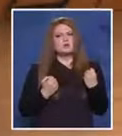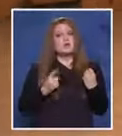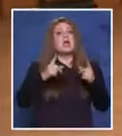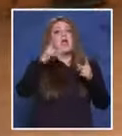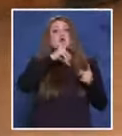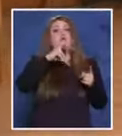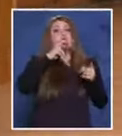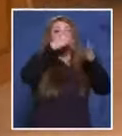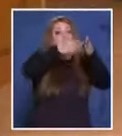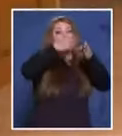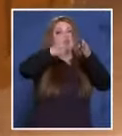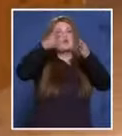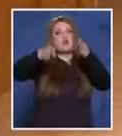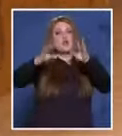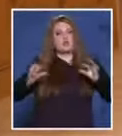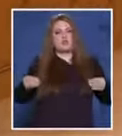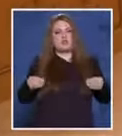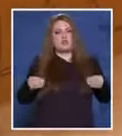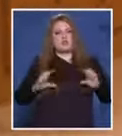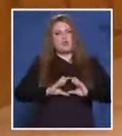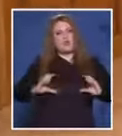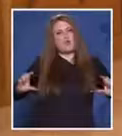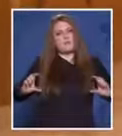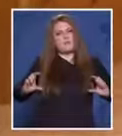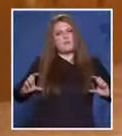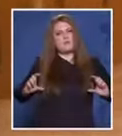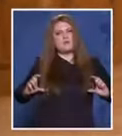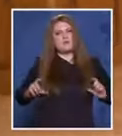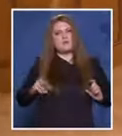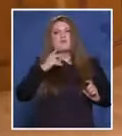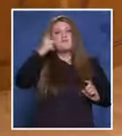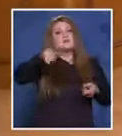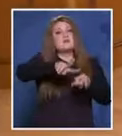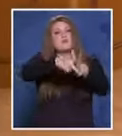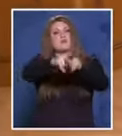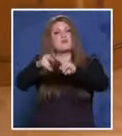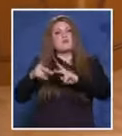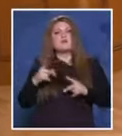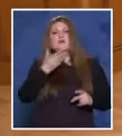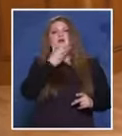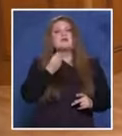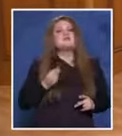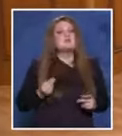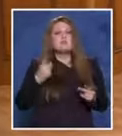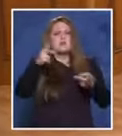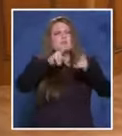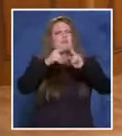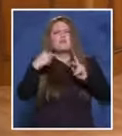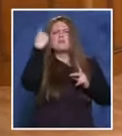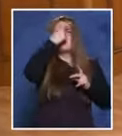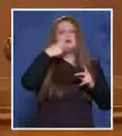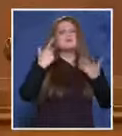с един номер ца? Не да ги познаят. Те са преформили по главите. Да, това е на разпознаването. Да? Да.